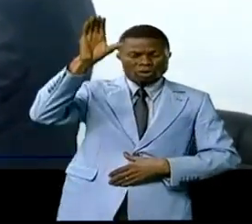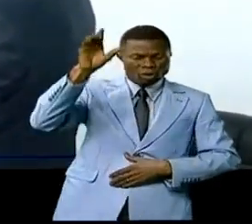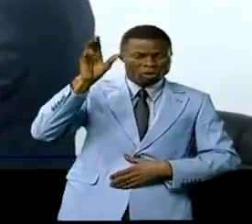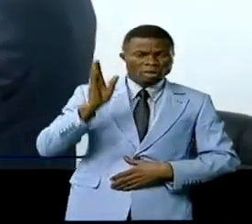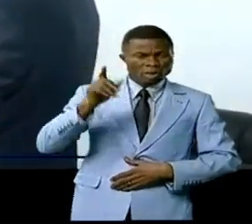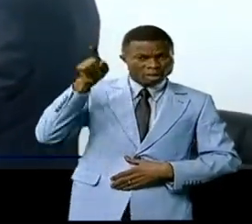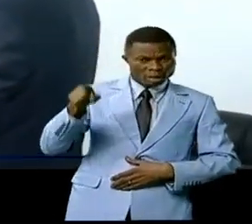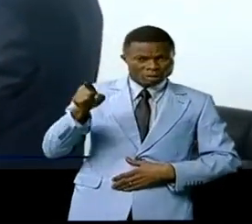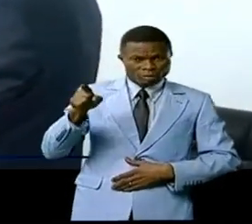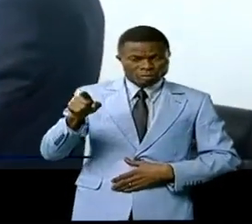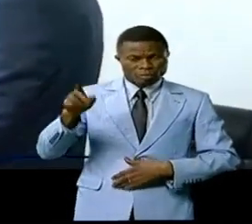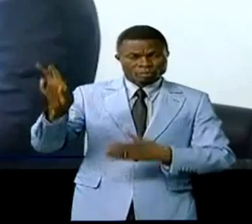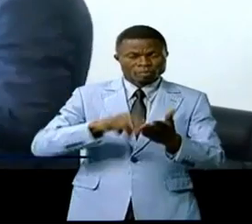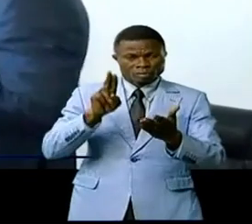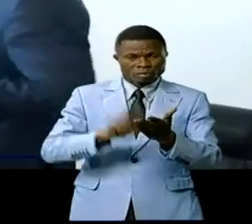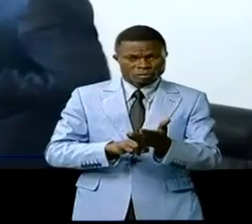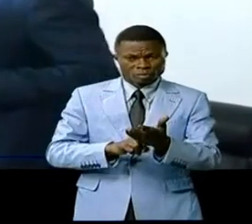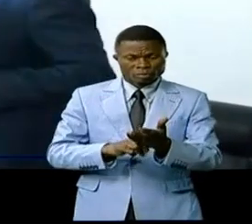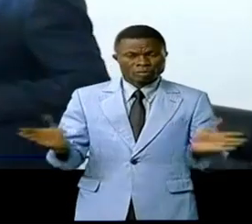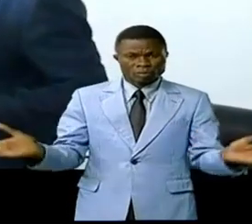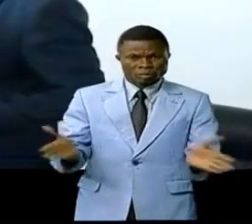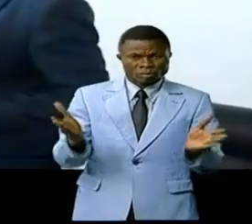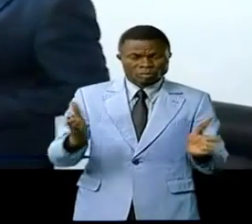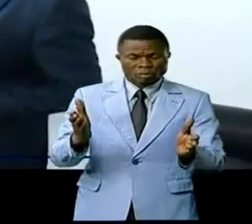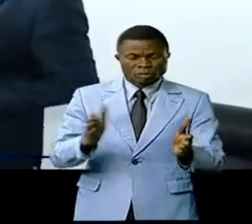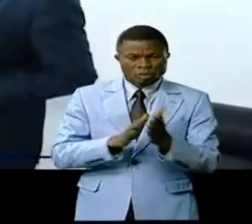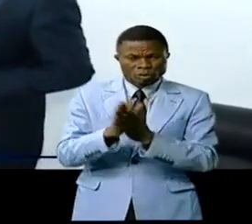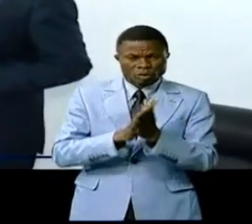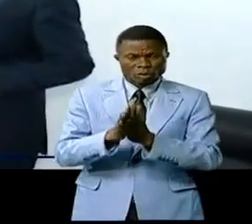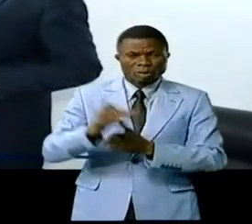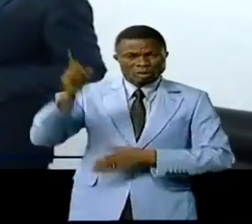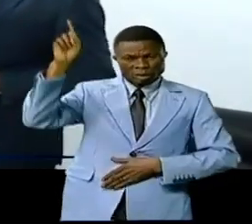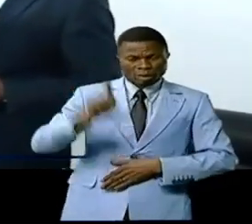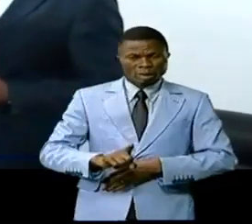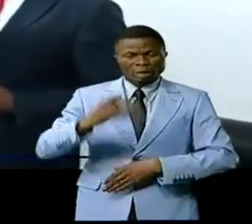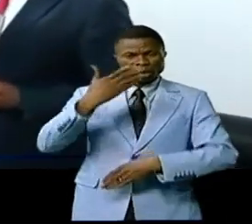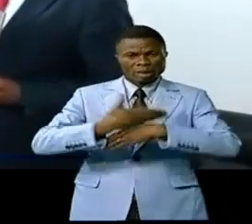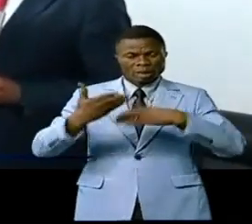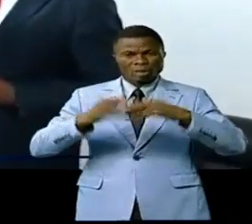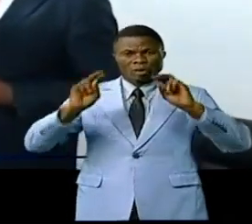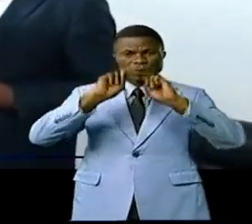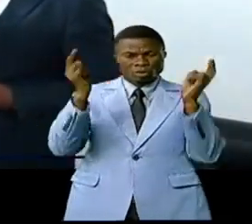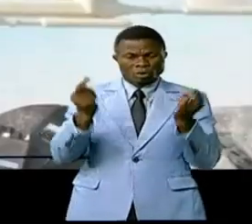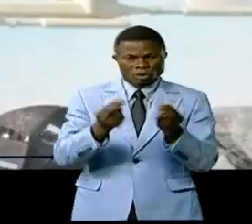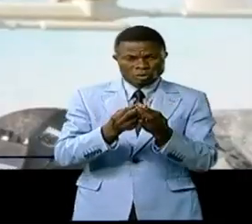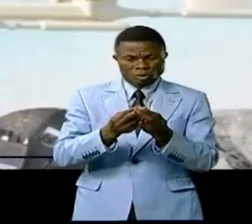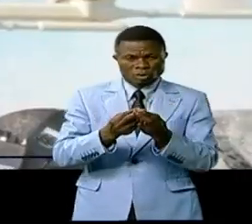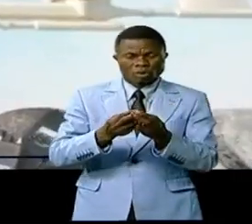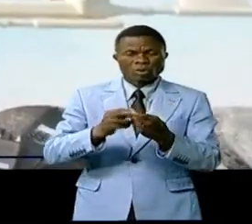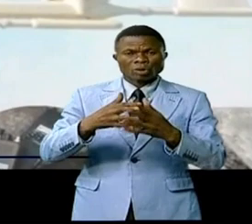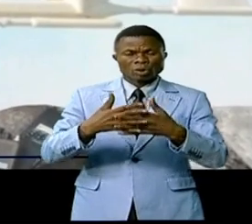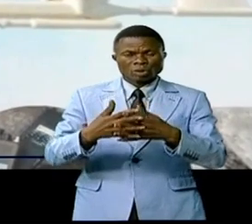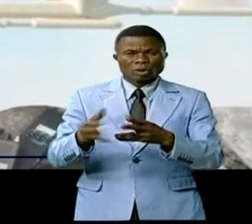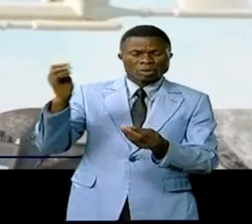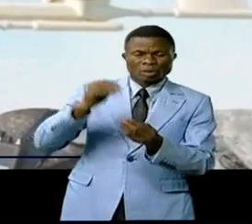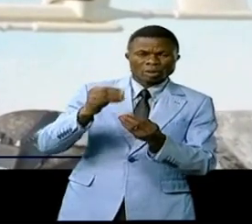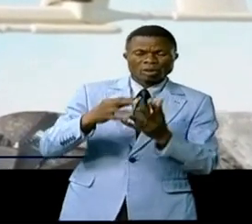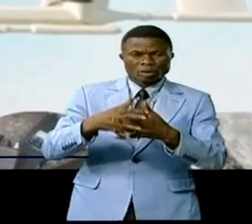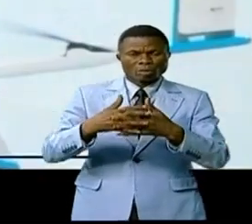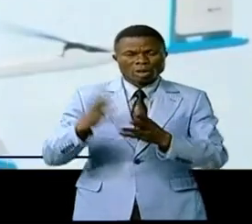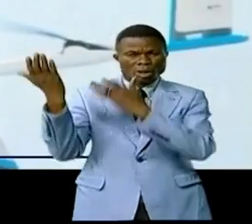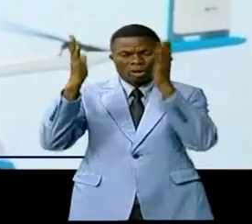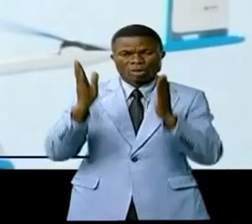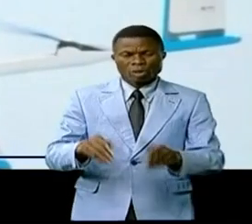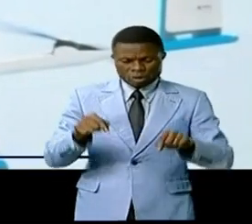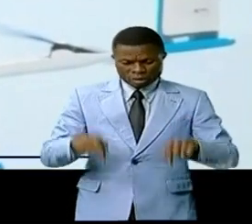cette signature, Volancy renforce son souhait de venir installer ses usines de montage de drones commerciaux